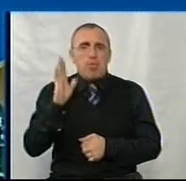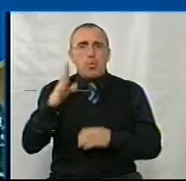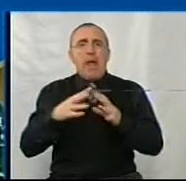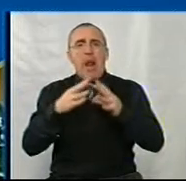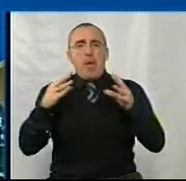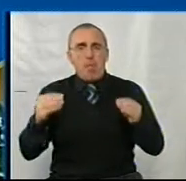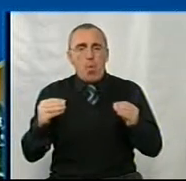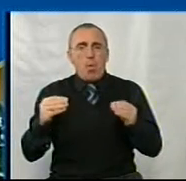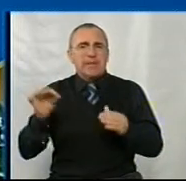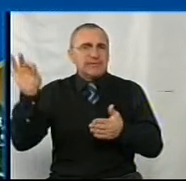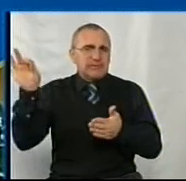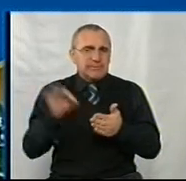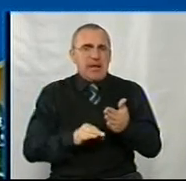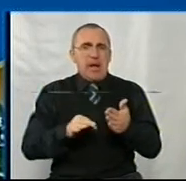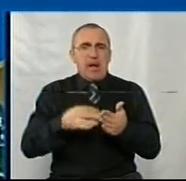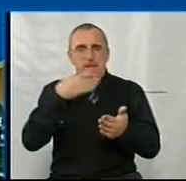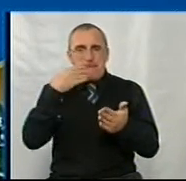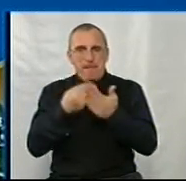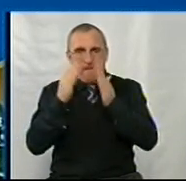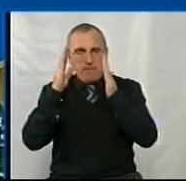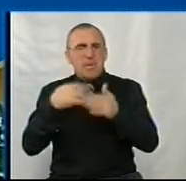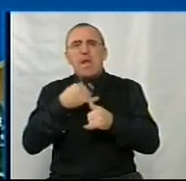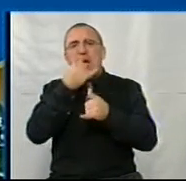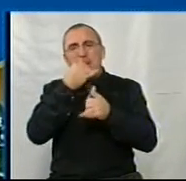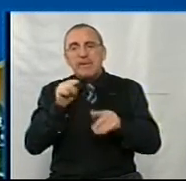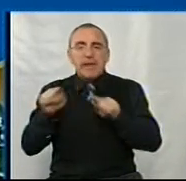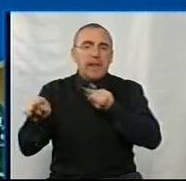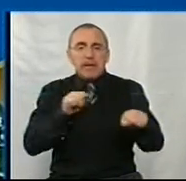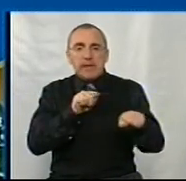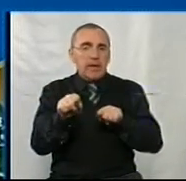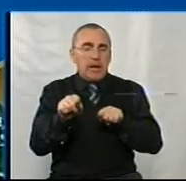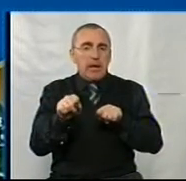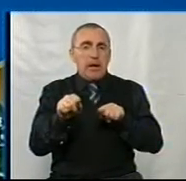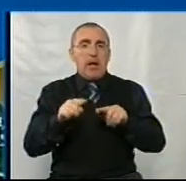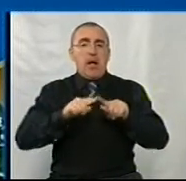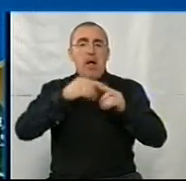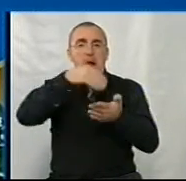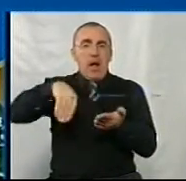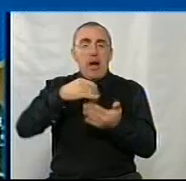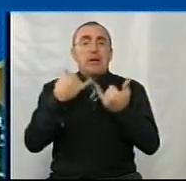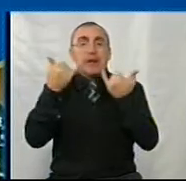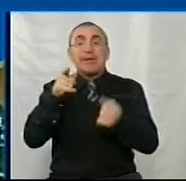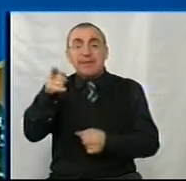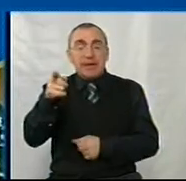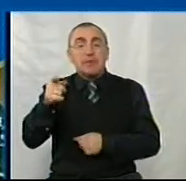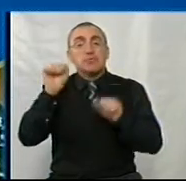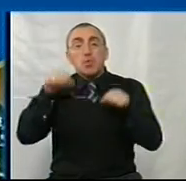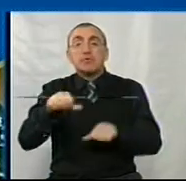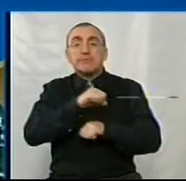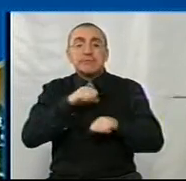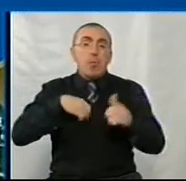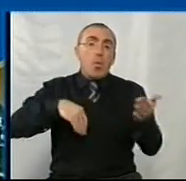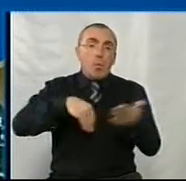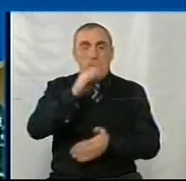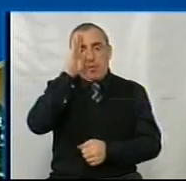лимон. І зразу вже в приваті я не можу те-те карточку для того, щоб ти змала щось купити